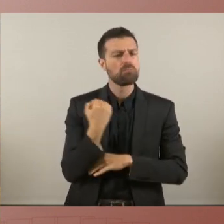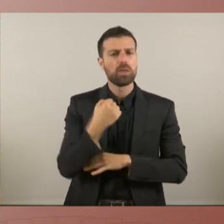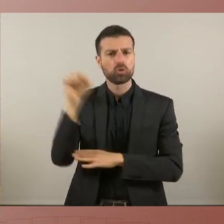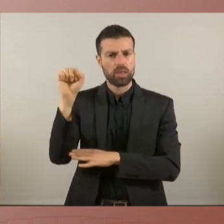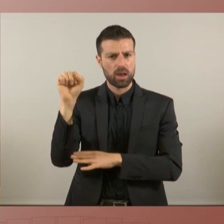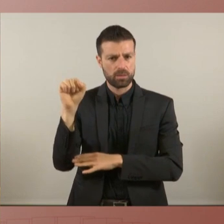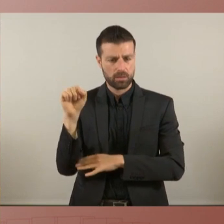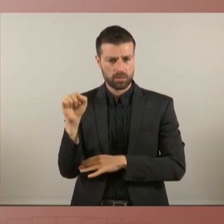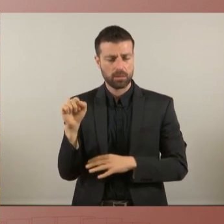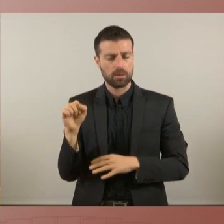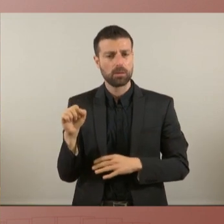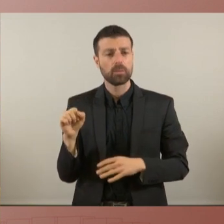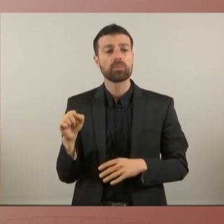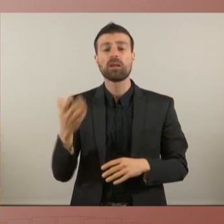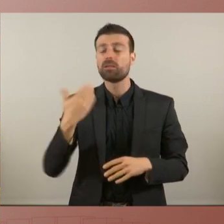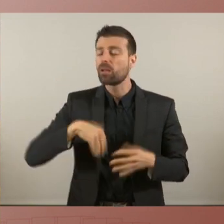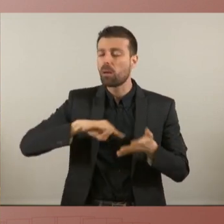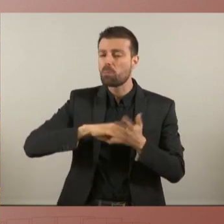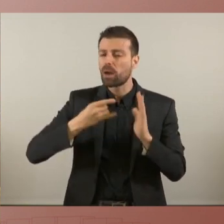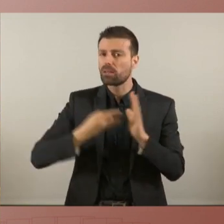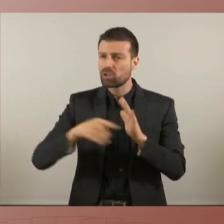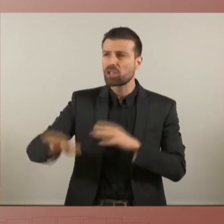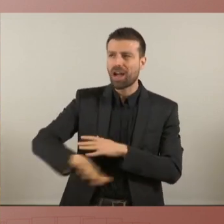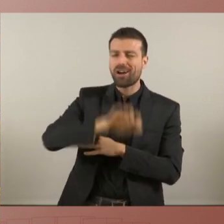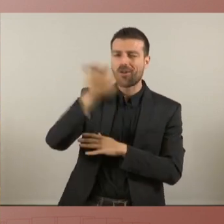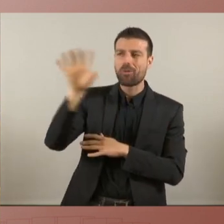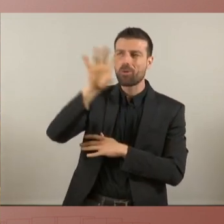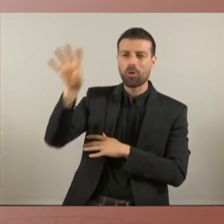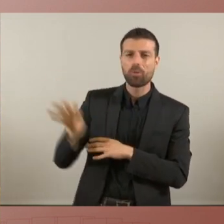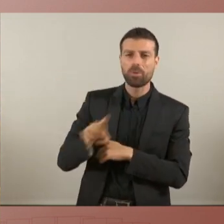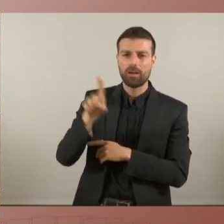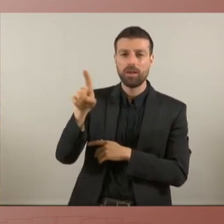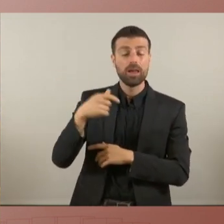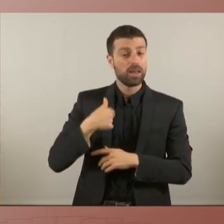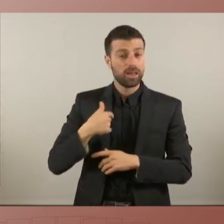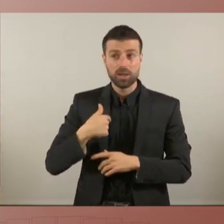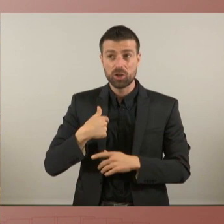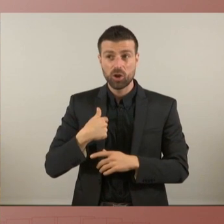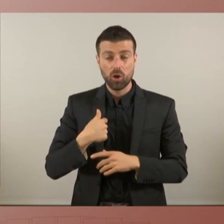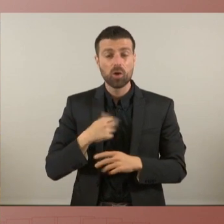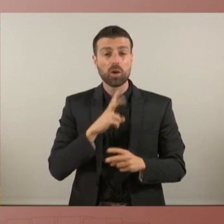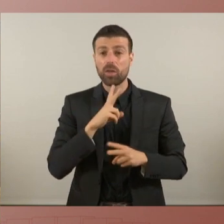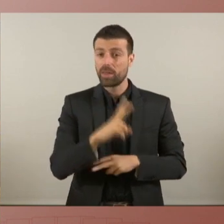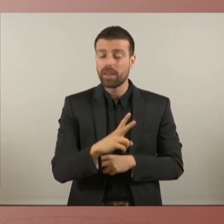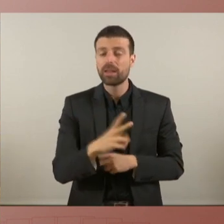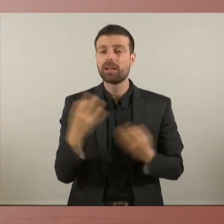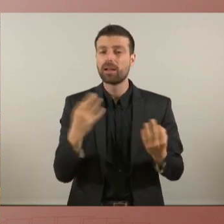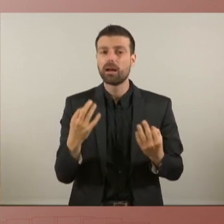s'ha plantejat a Europa i ho faig només demanant que s'assumin